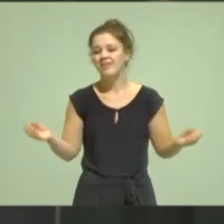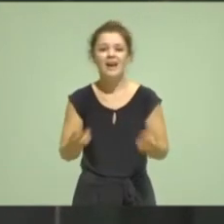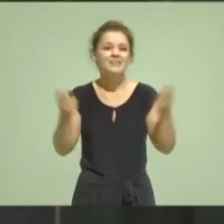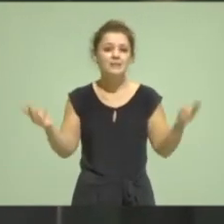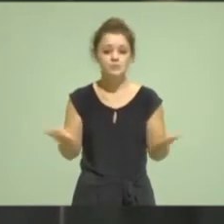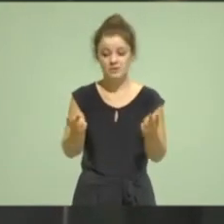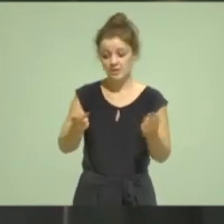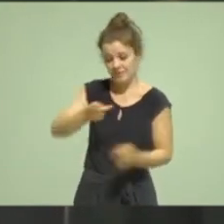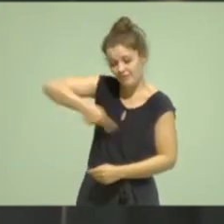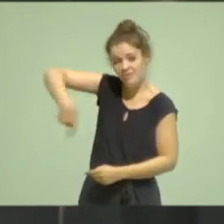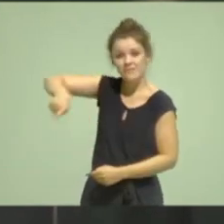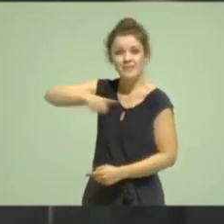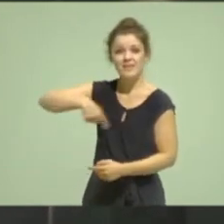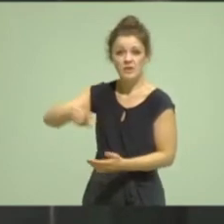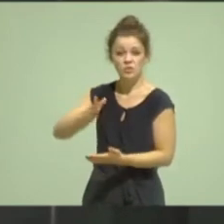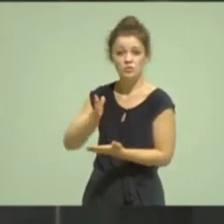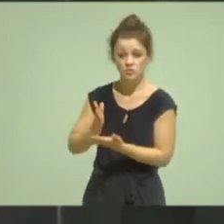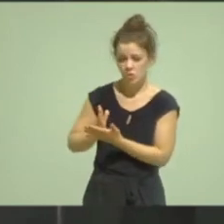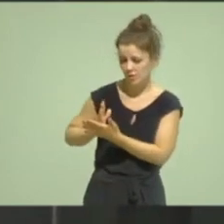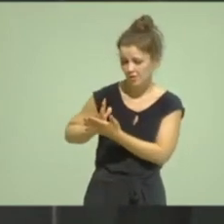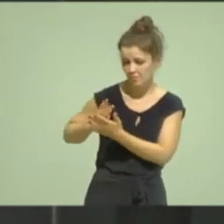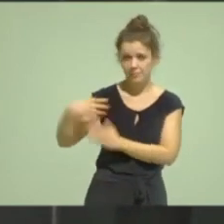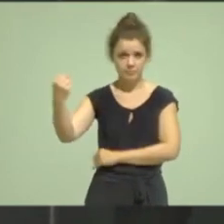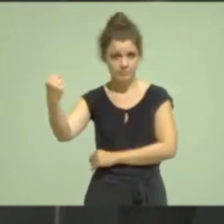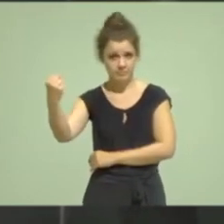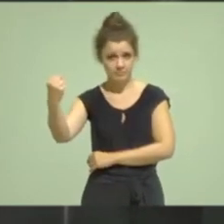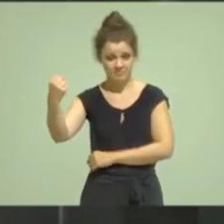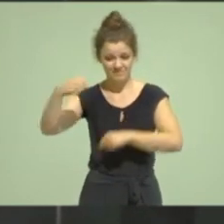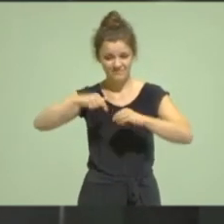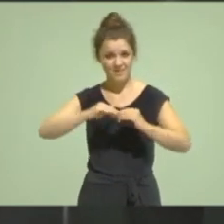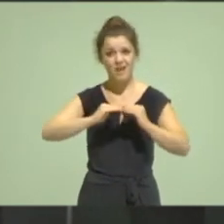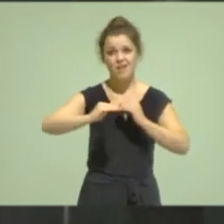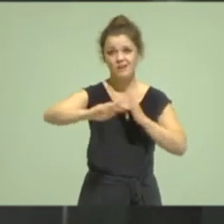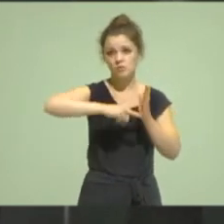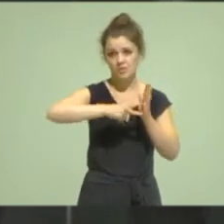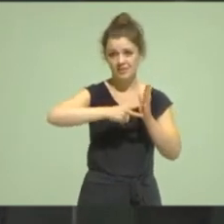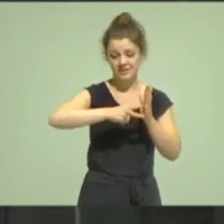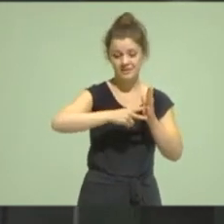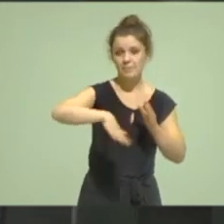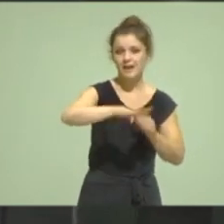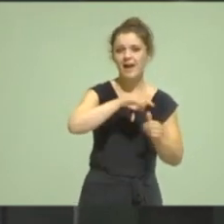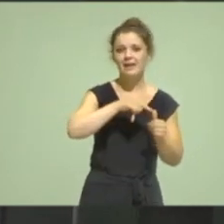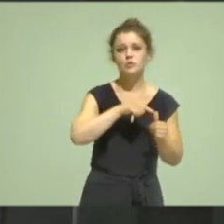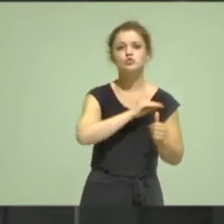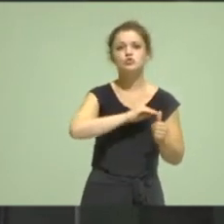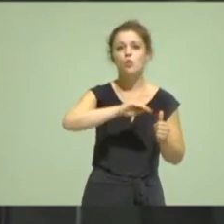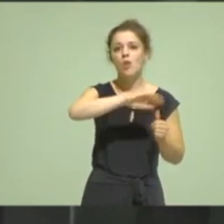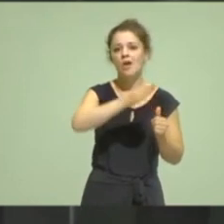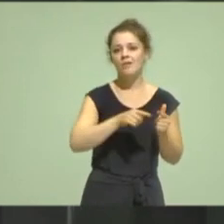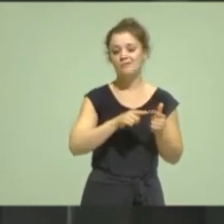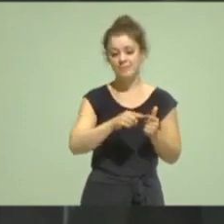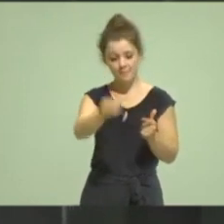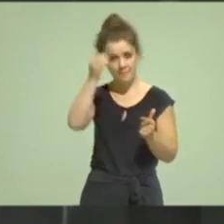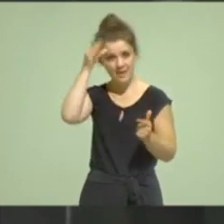erreicht in dem ganz, ganz elementaren Feld der Landespolitik Schule und Bildung, weil wir einen schulscharfen